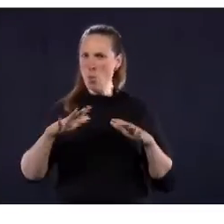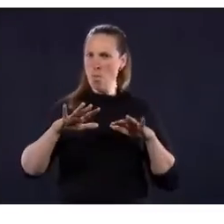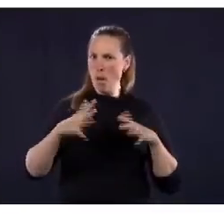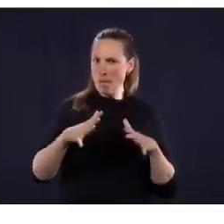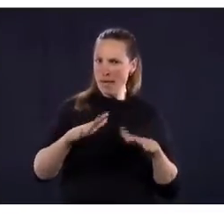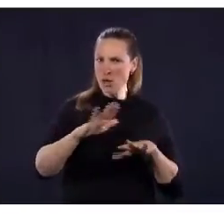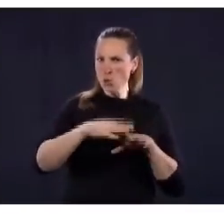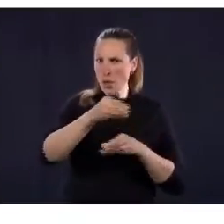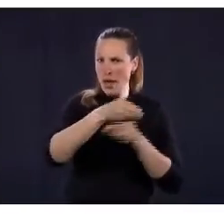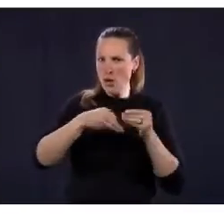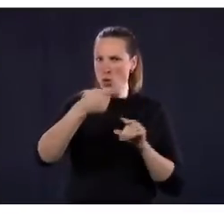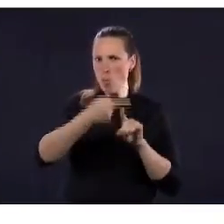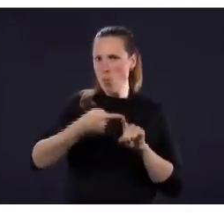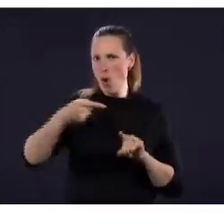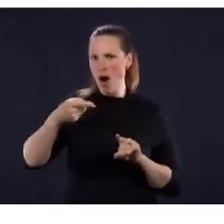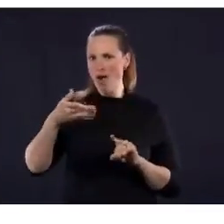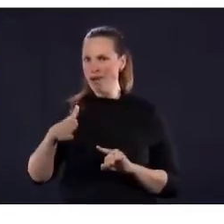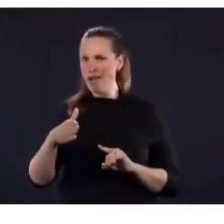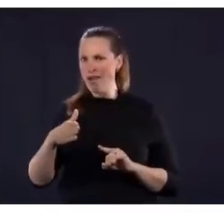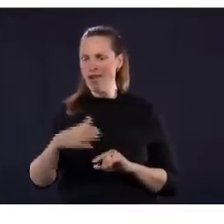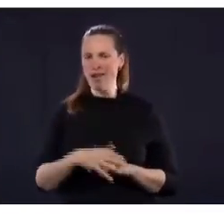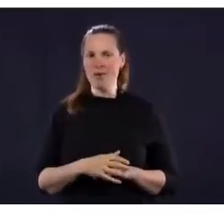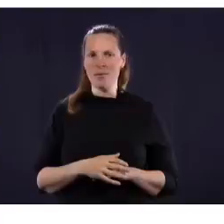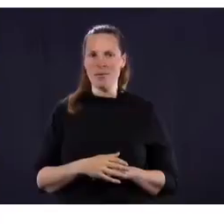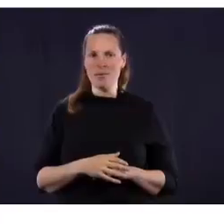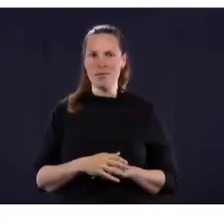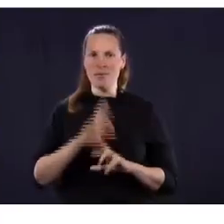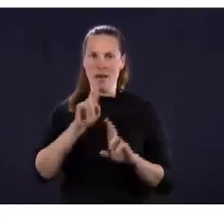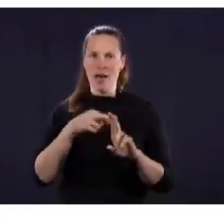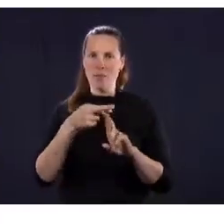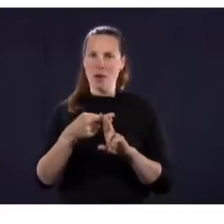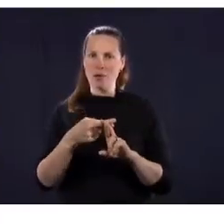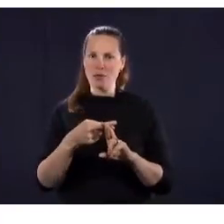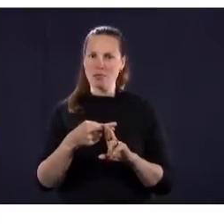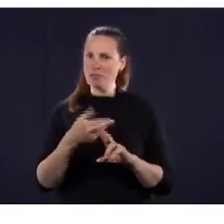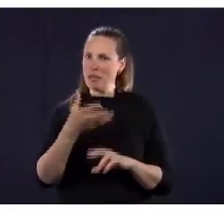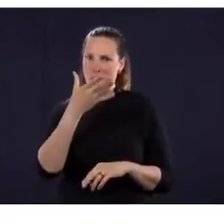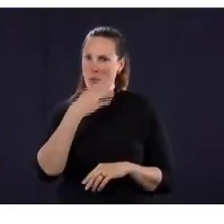effectivement, la situation économique est très difficile.